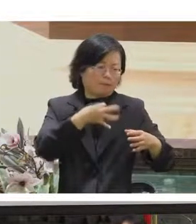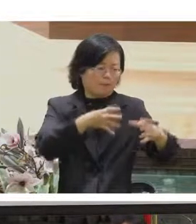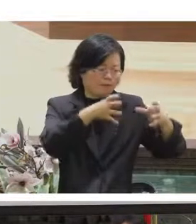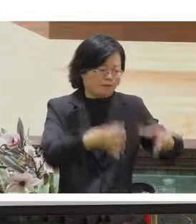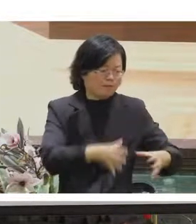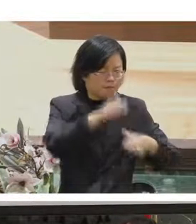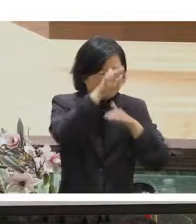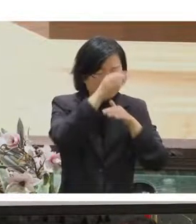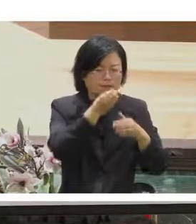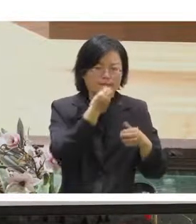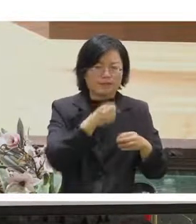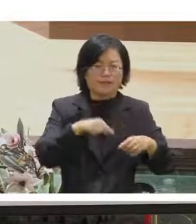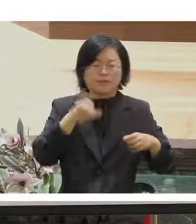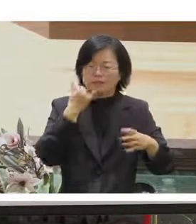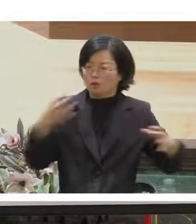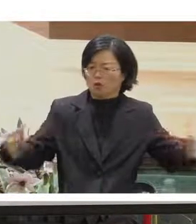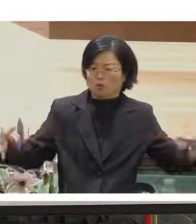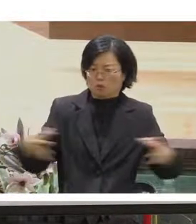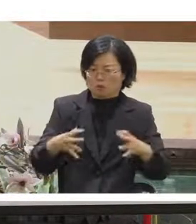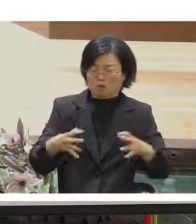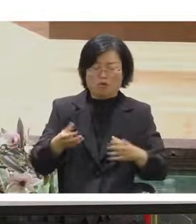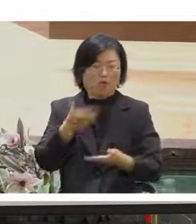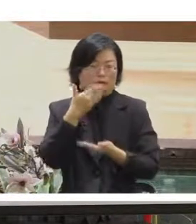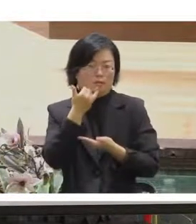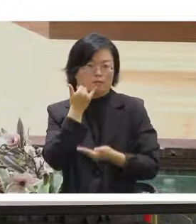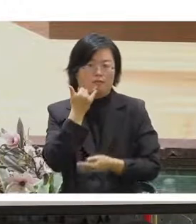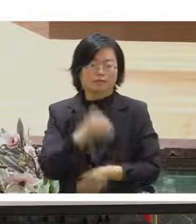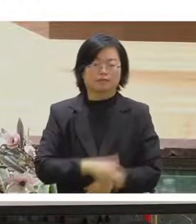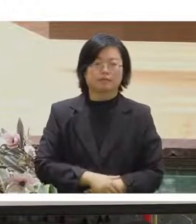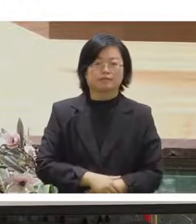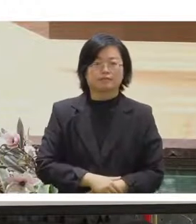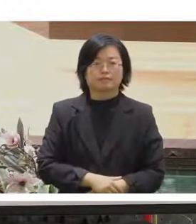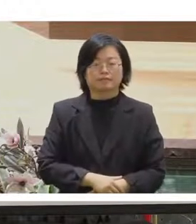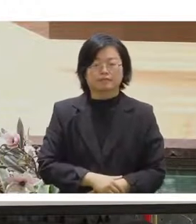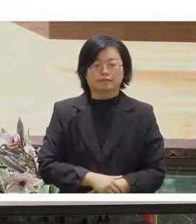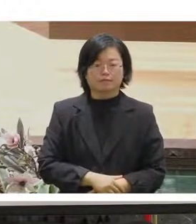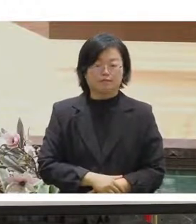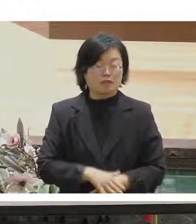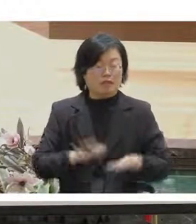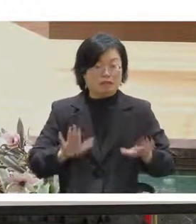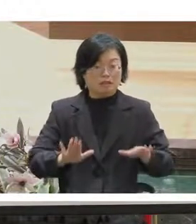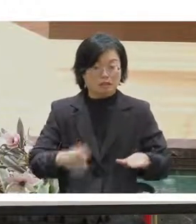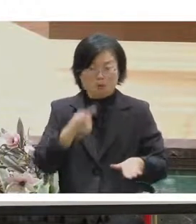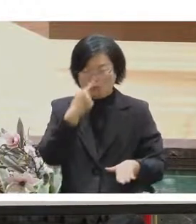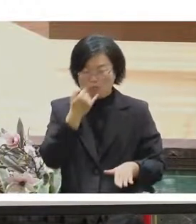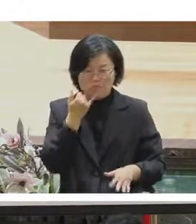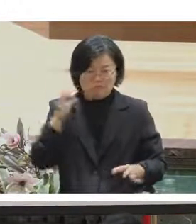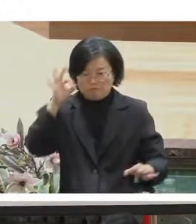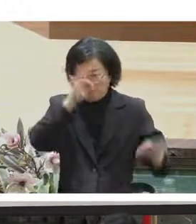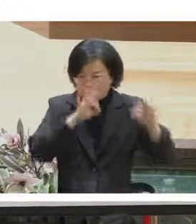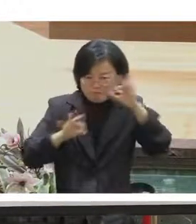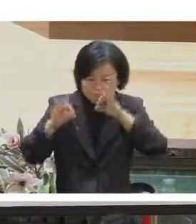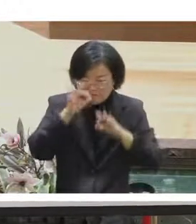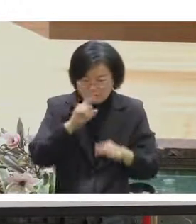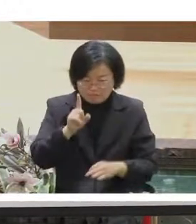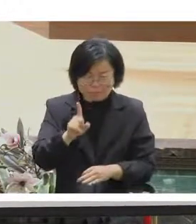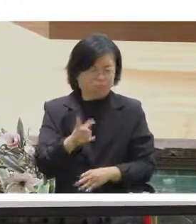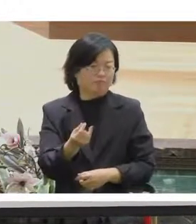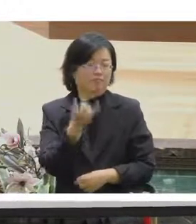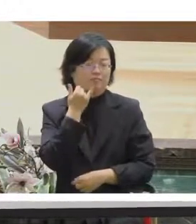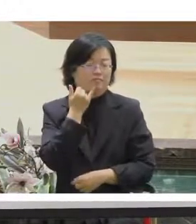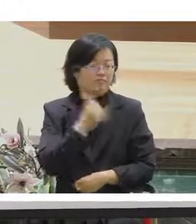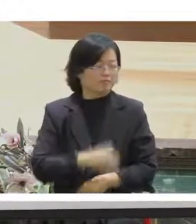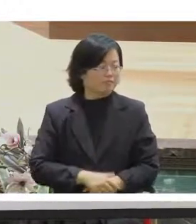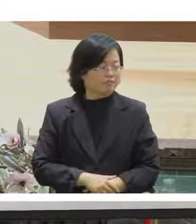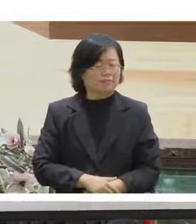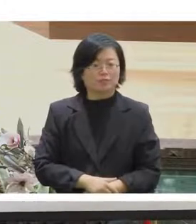遠端一起吃飯的方式你是說我現在可以搜尋一個hashtag就會有那一次的食物照片他如果是public你就可以